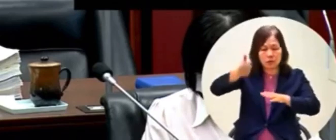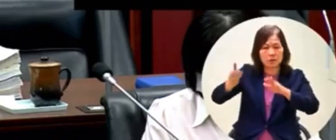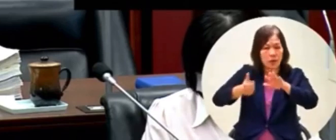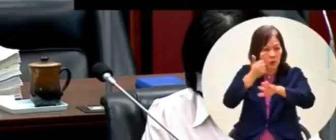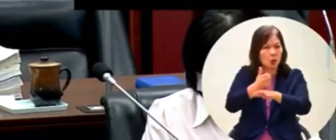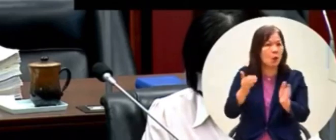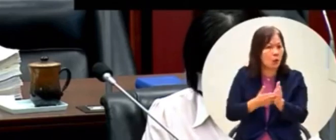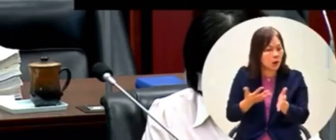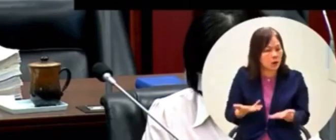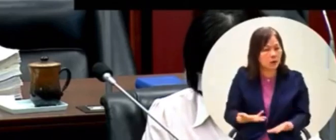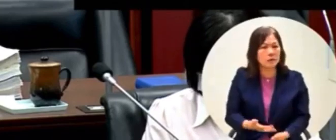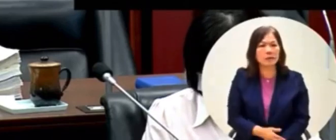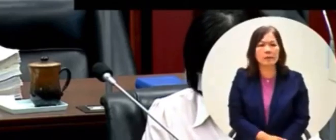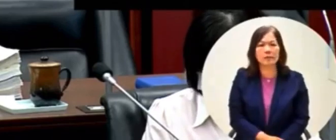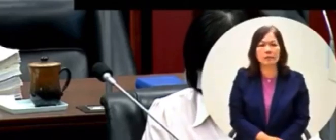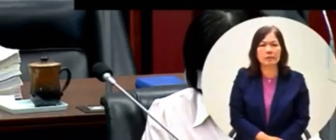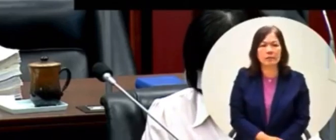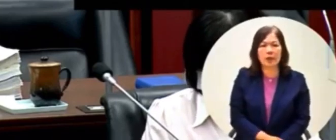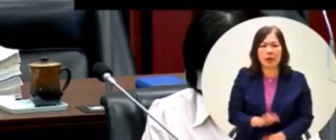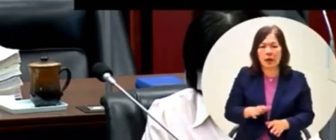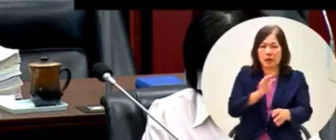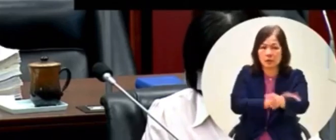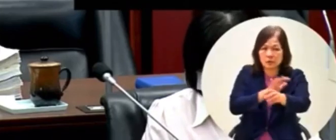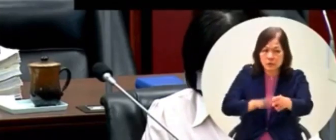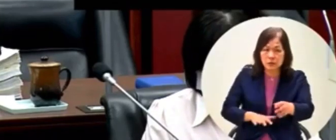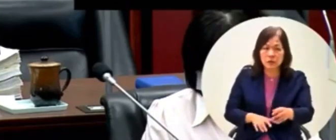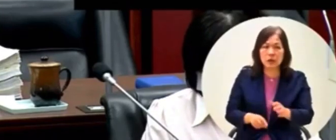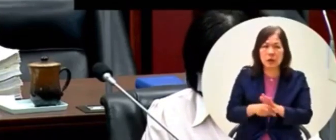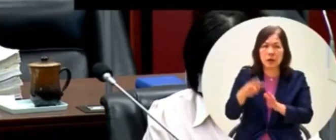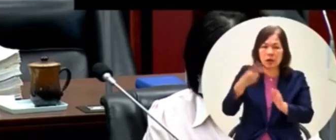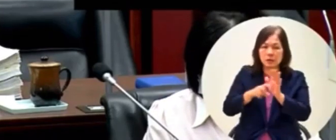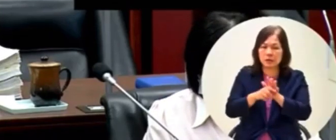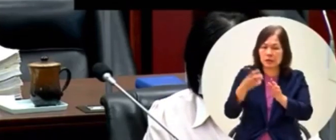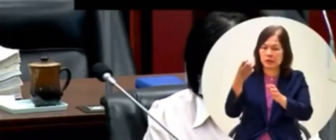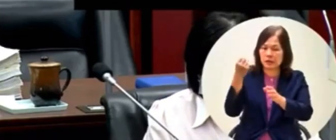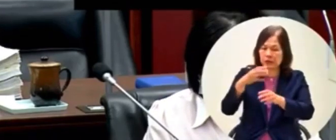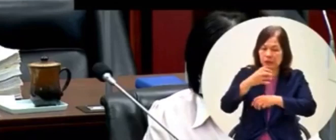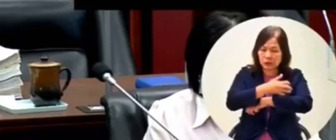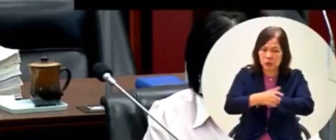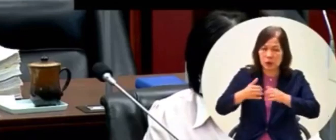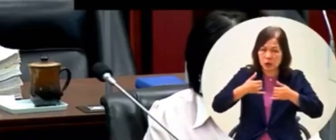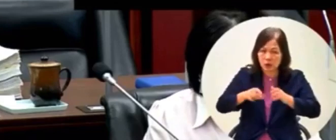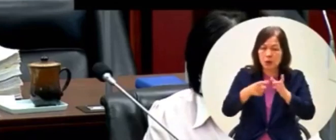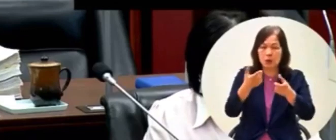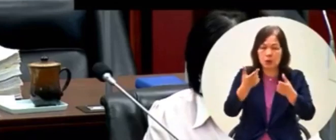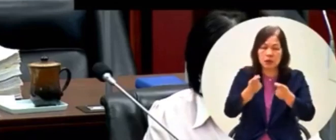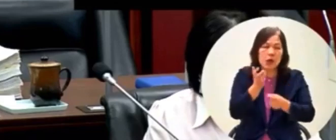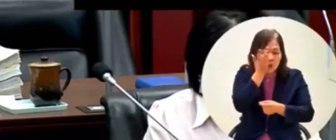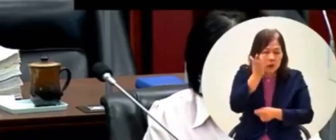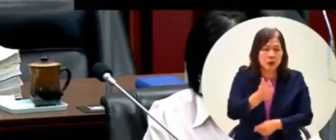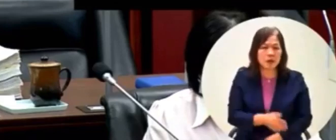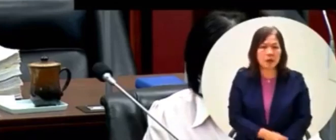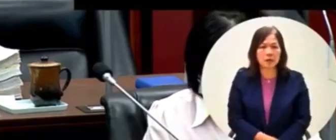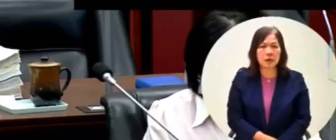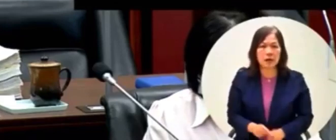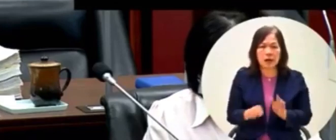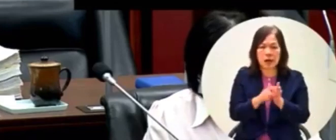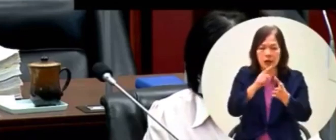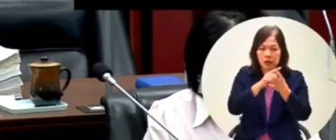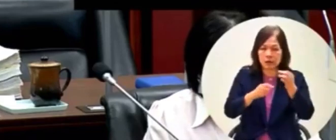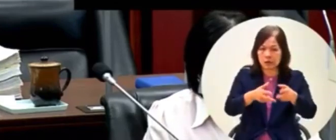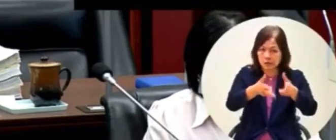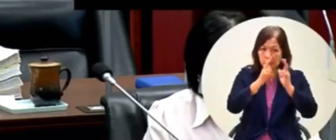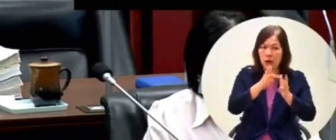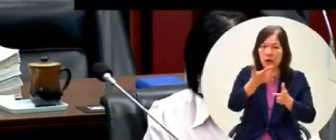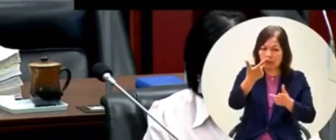好我再跟你講做贏新莊一路的打通一樣跟六座路橋如果前朝